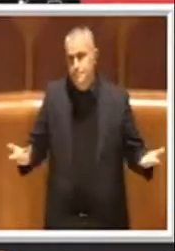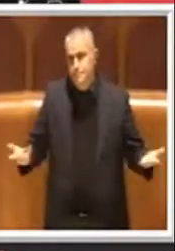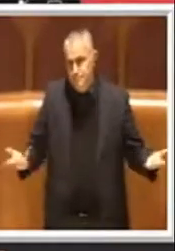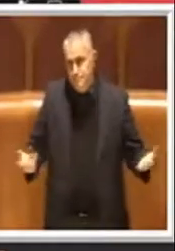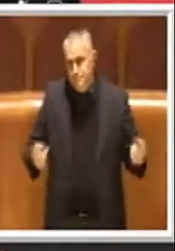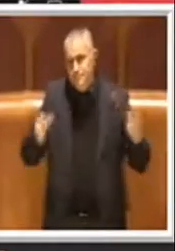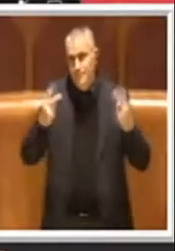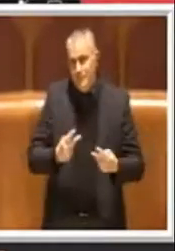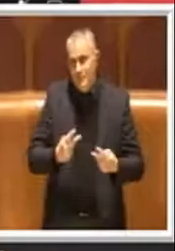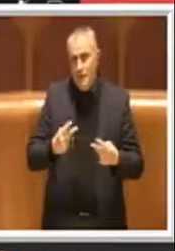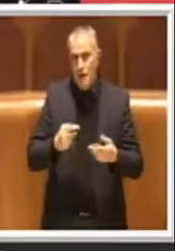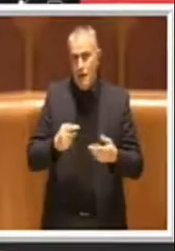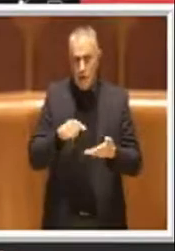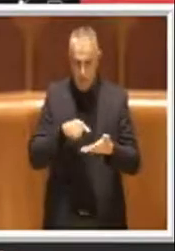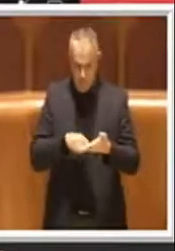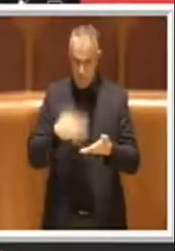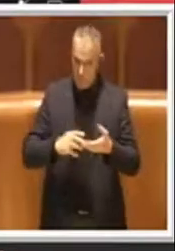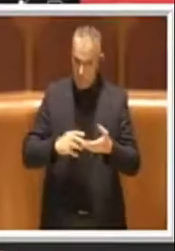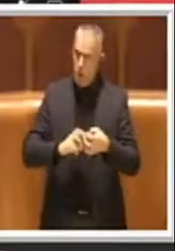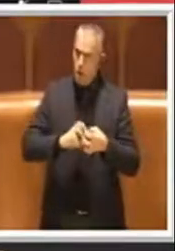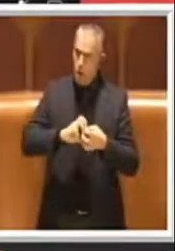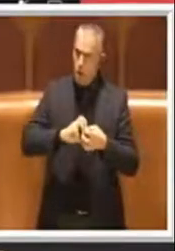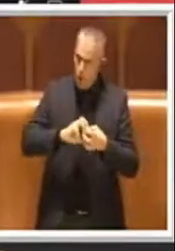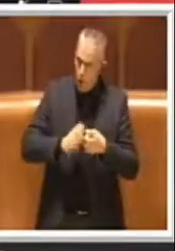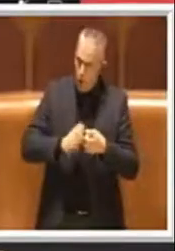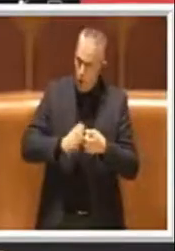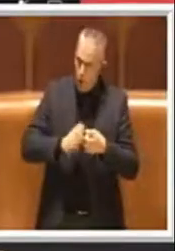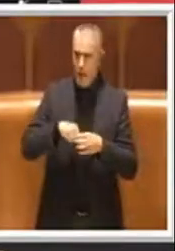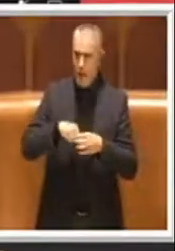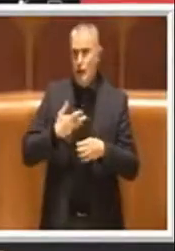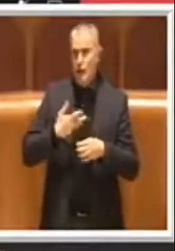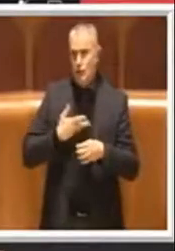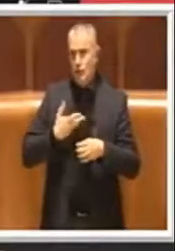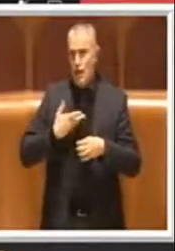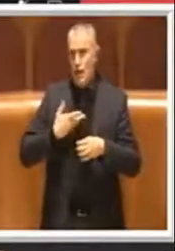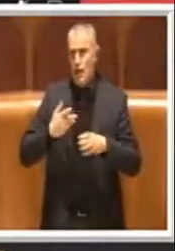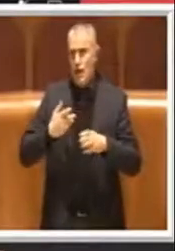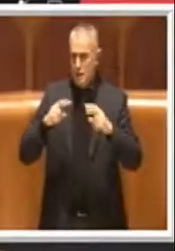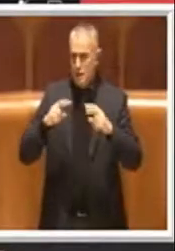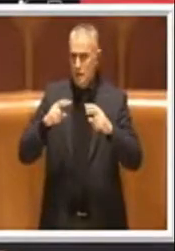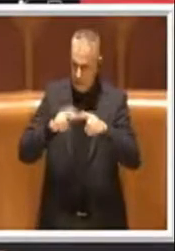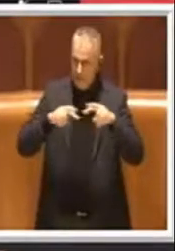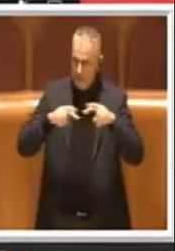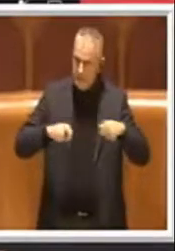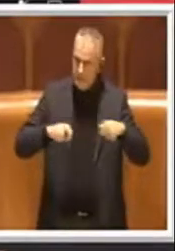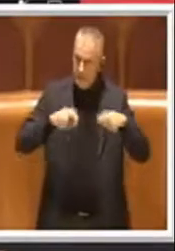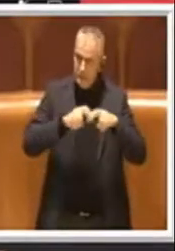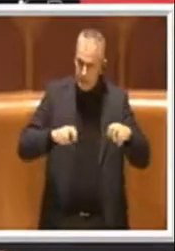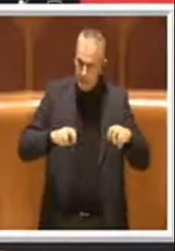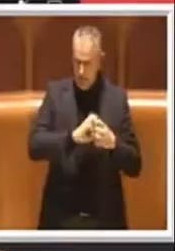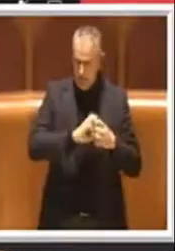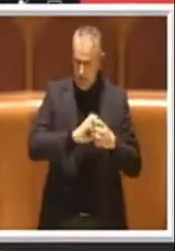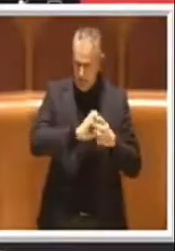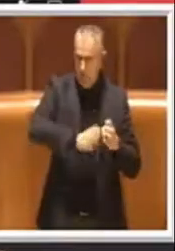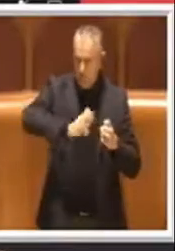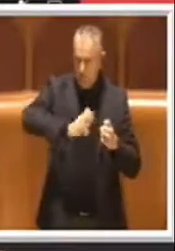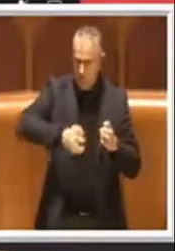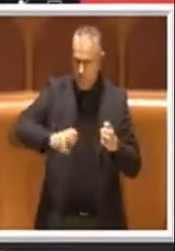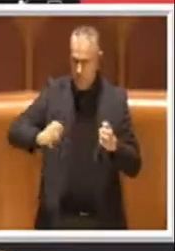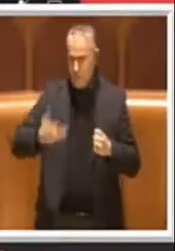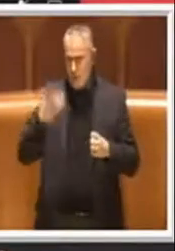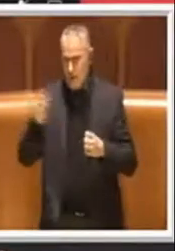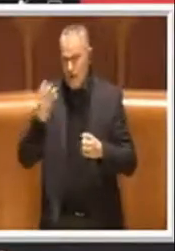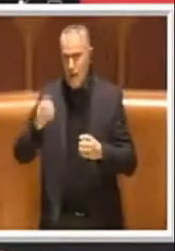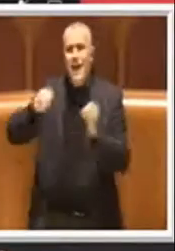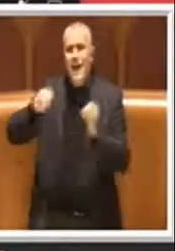sua complessità, nell'analisi generale ci sono vari aspetti che devono essere valutati nel dettaglio come rifiuti,